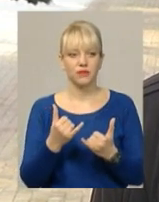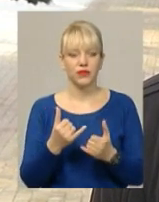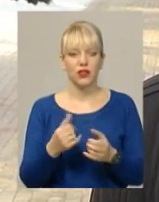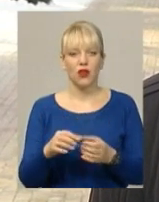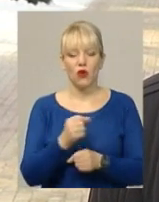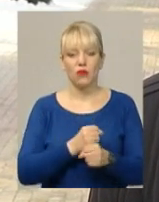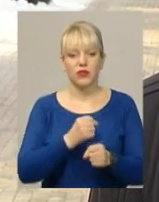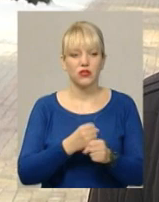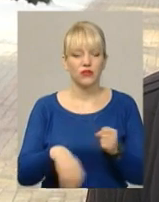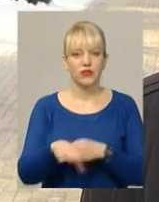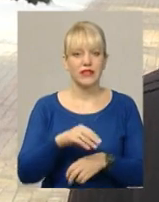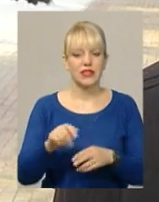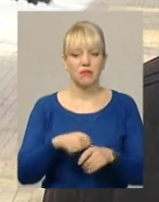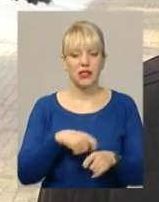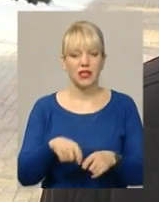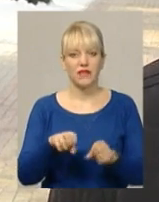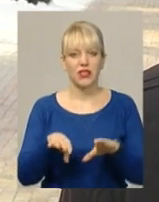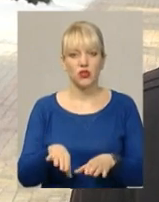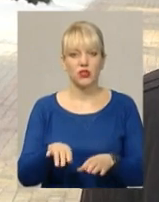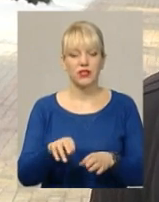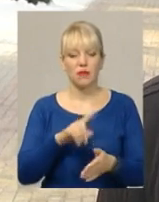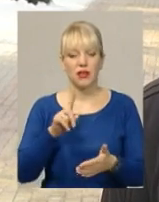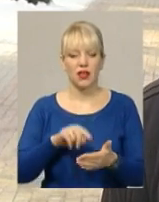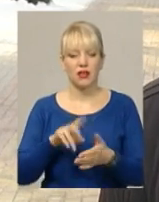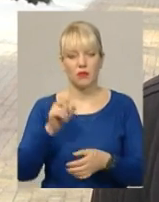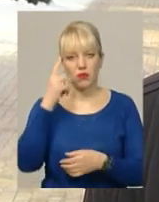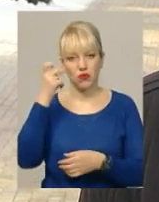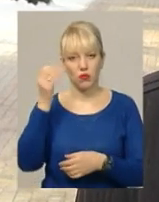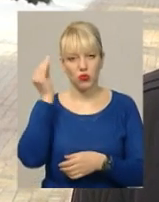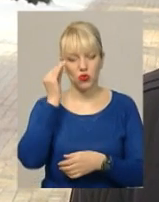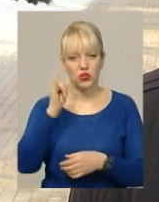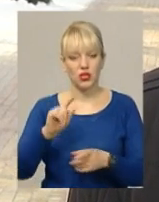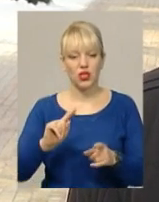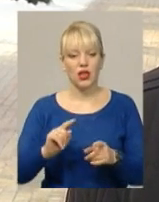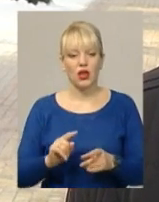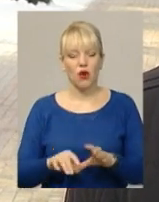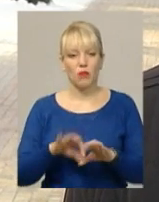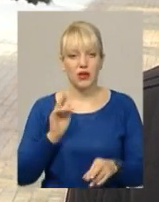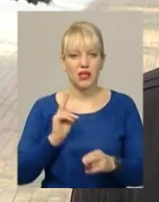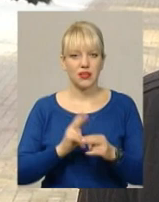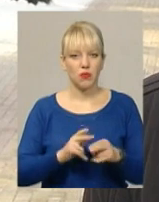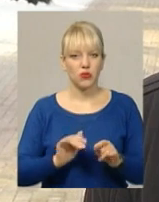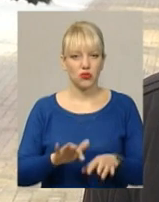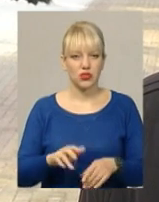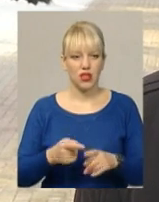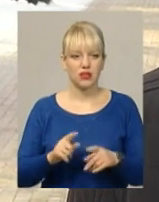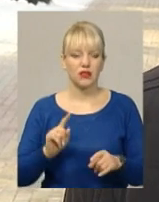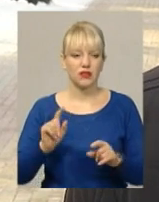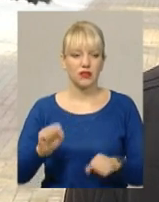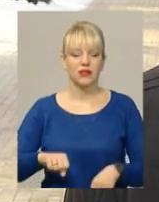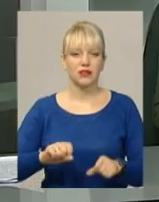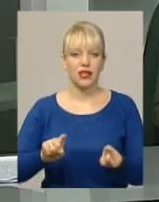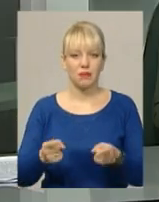опрацьовується матеріальний, вирішується питання про повідомлення про підозру і обрання запобіжного заходу у вигляді тримання під вартою.